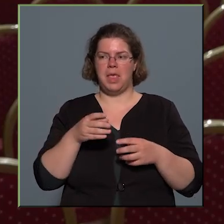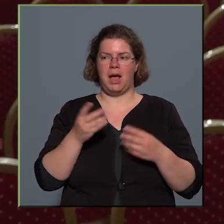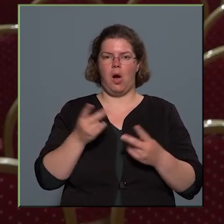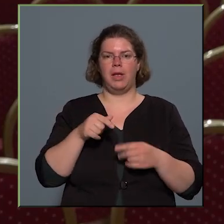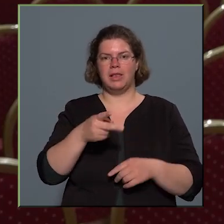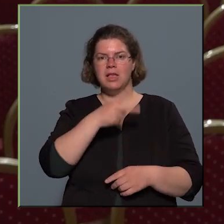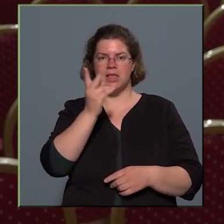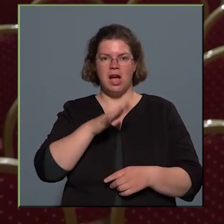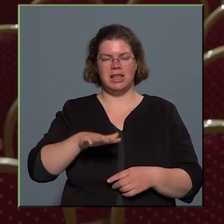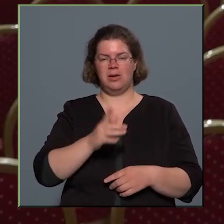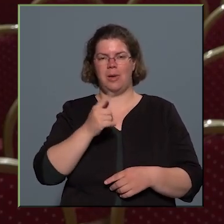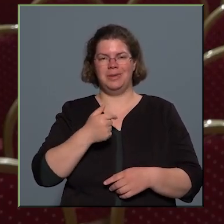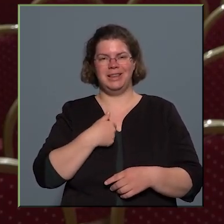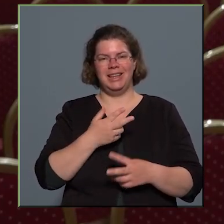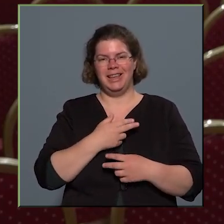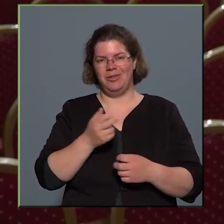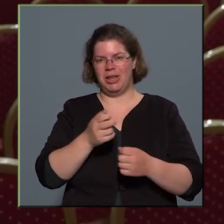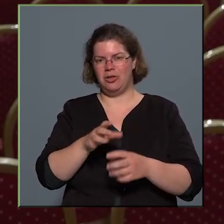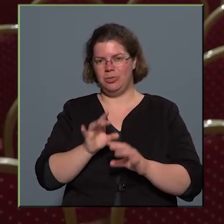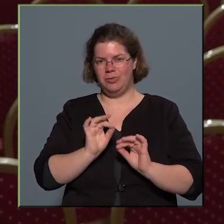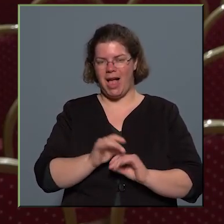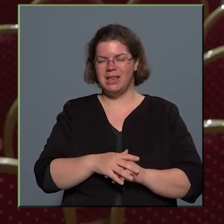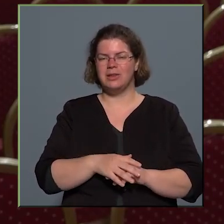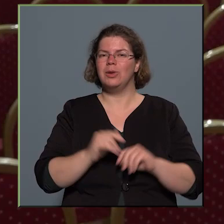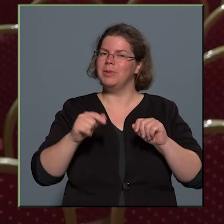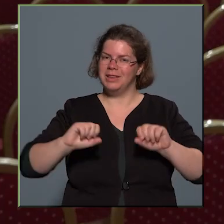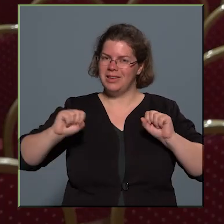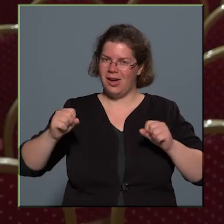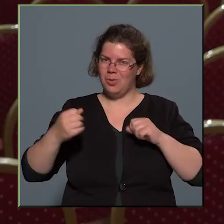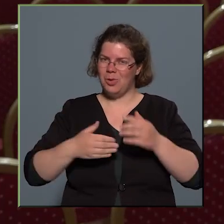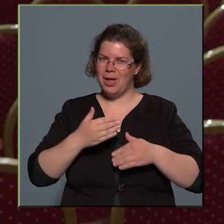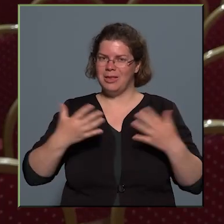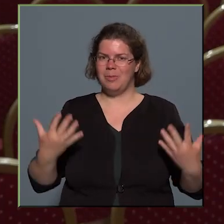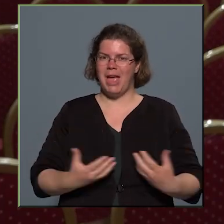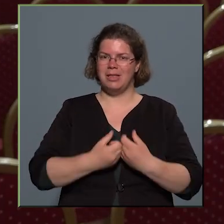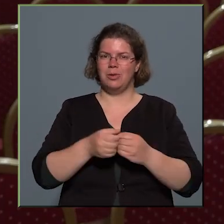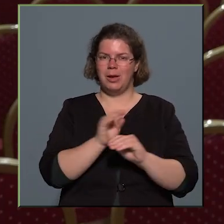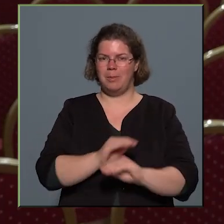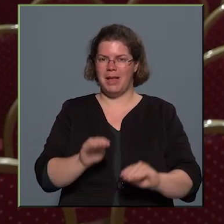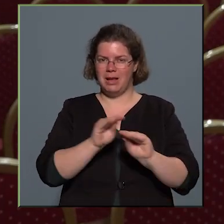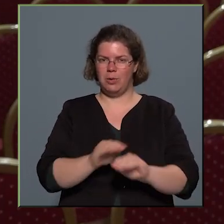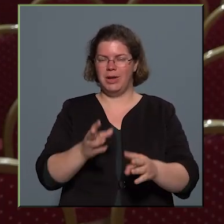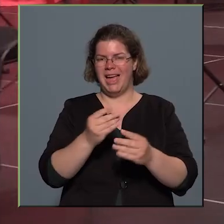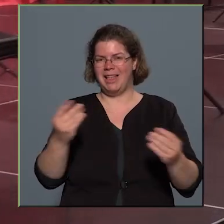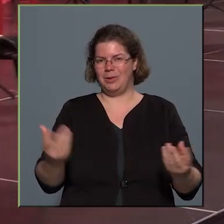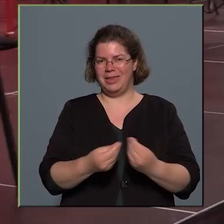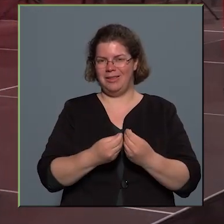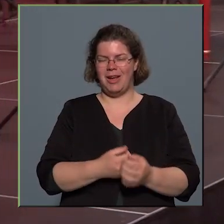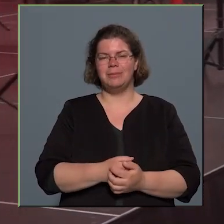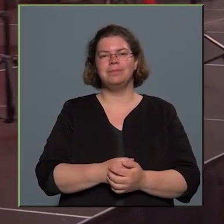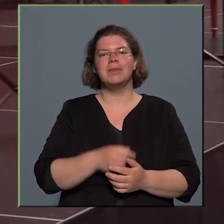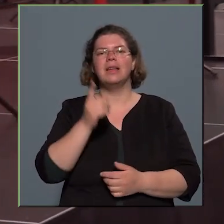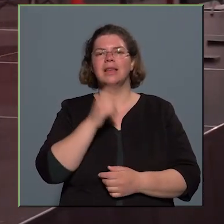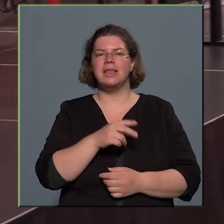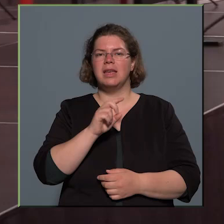szakterületet, amit hivatásomul választottam, azt itt gyakorolhatom együtt a pedagógia eszközeivel. Tegyei